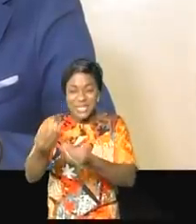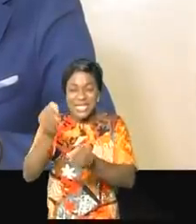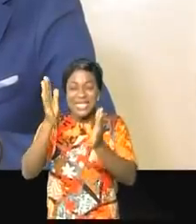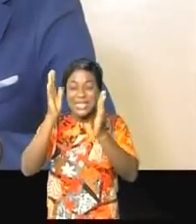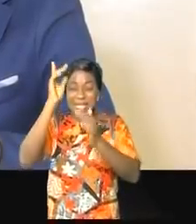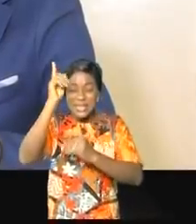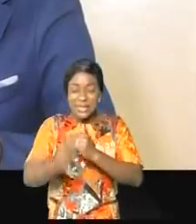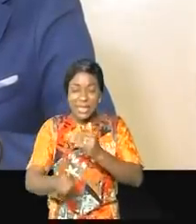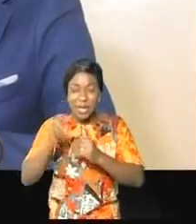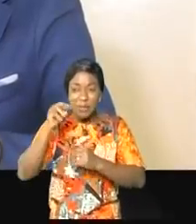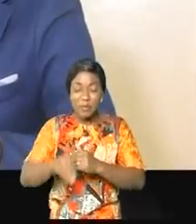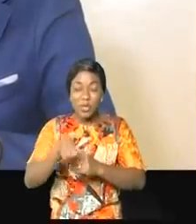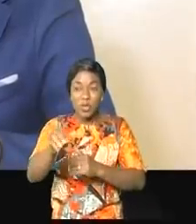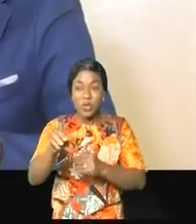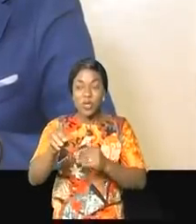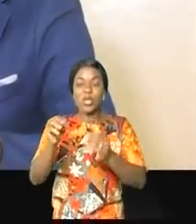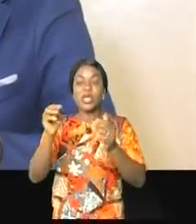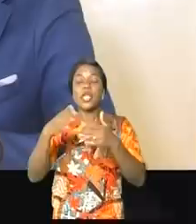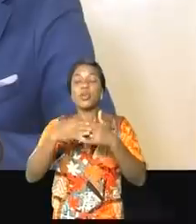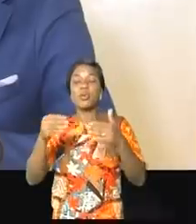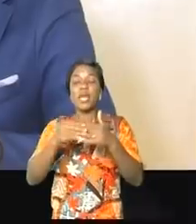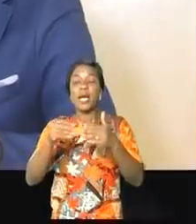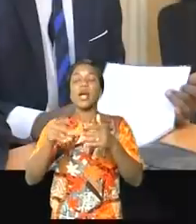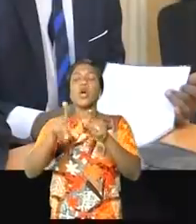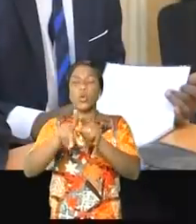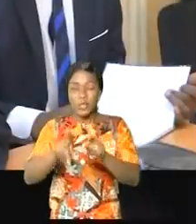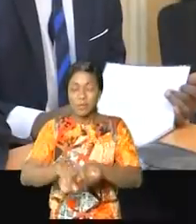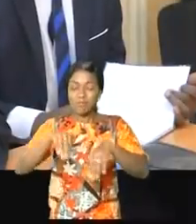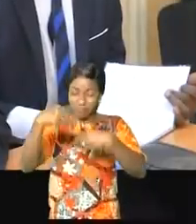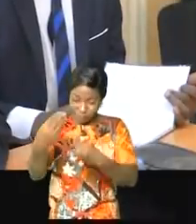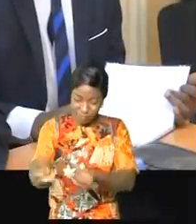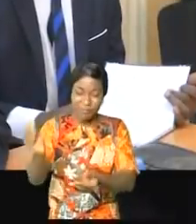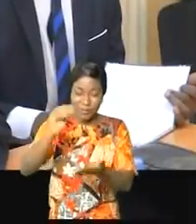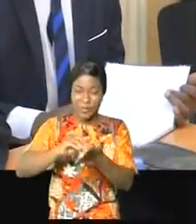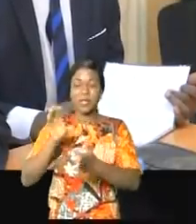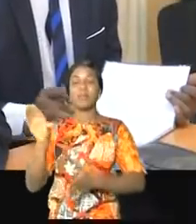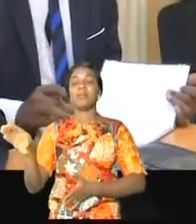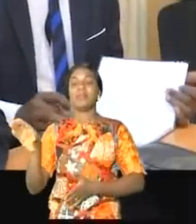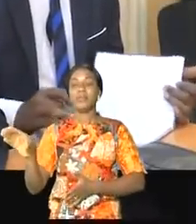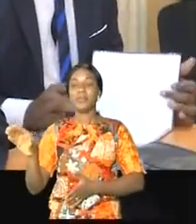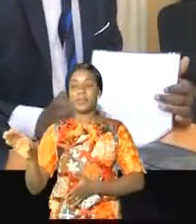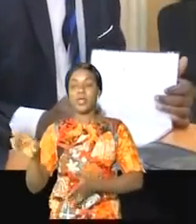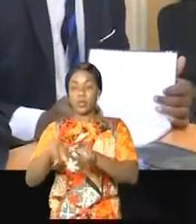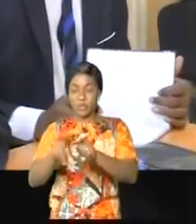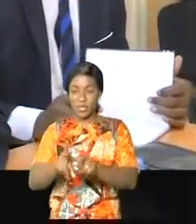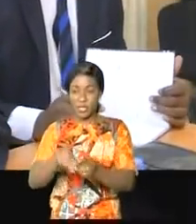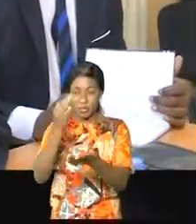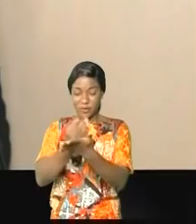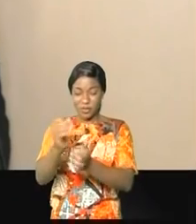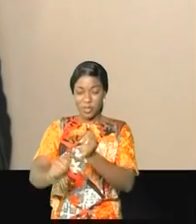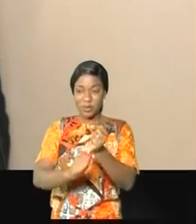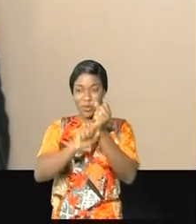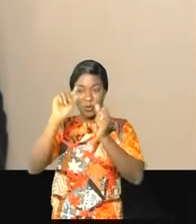dollars américains par la Banque mondiale ne concernent que le volet budgétaire direct, mieux les fonds d'appui au gouvernement